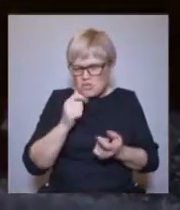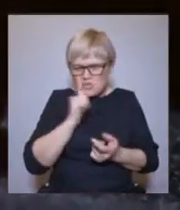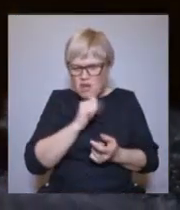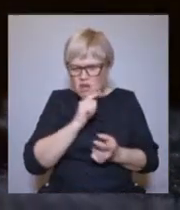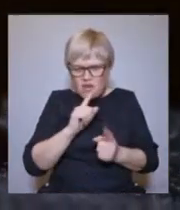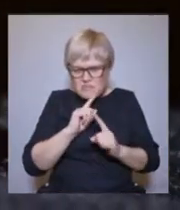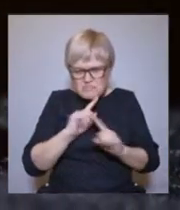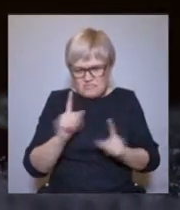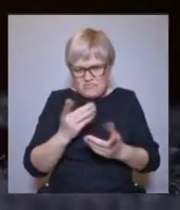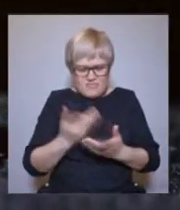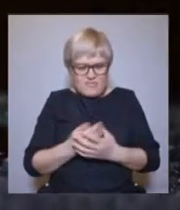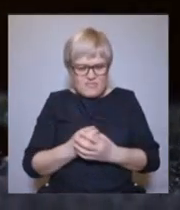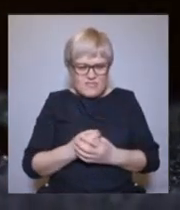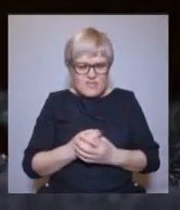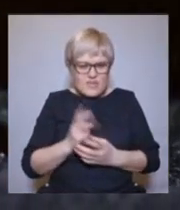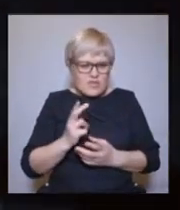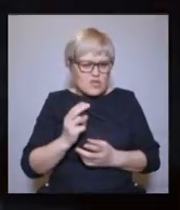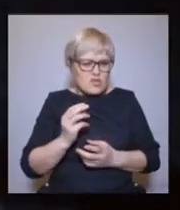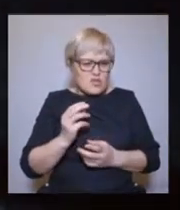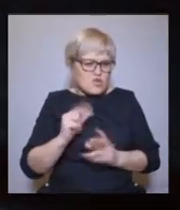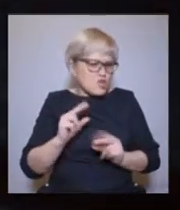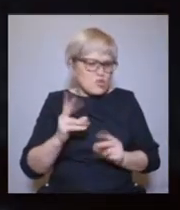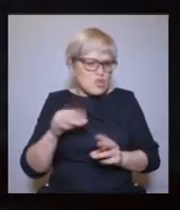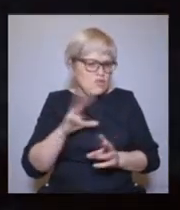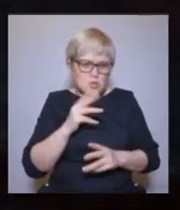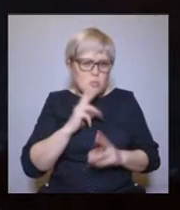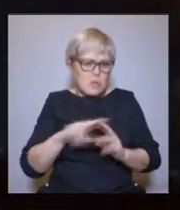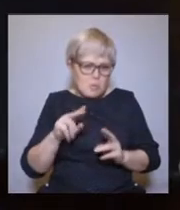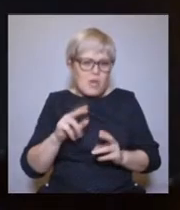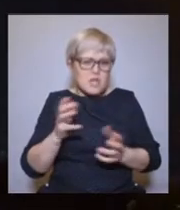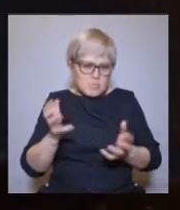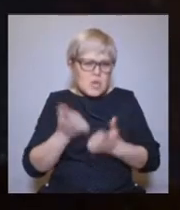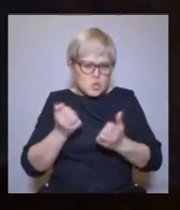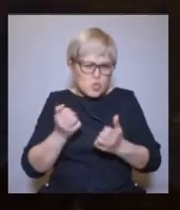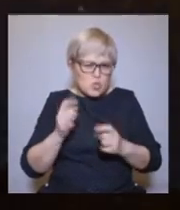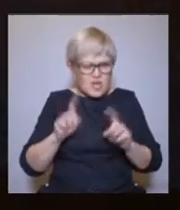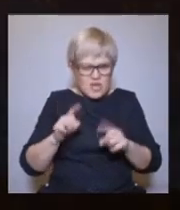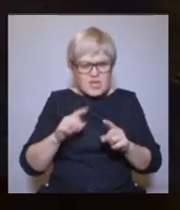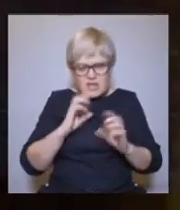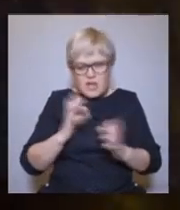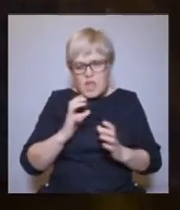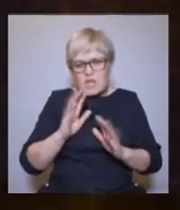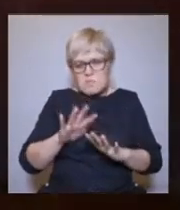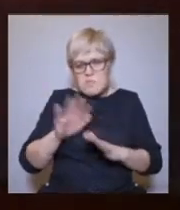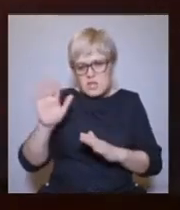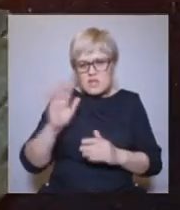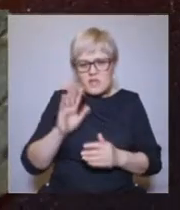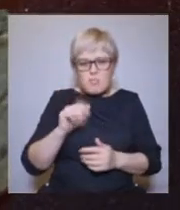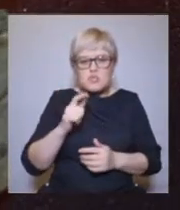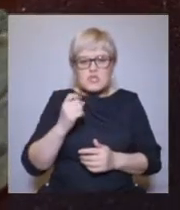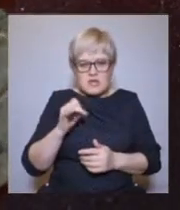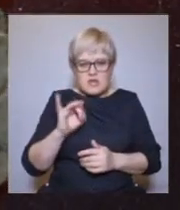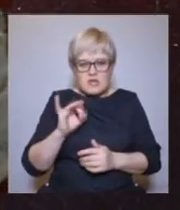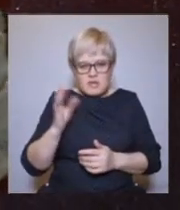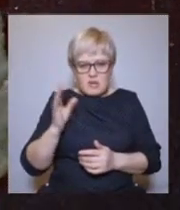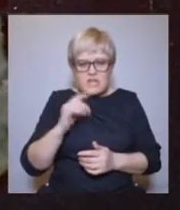К счастью, не все сгинуло в водах Северной Сосьвы. Спасенные нексимовольские редкости хранятся в